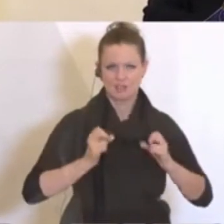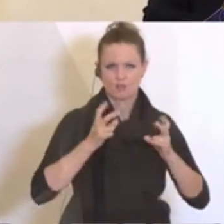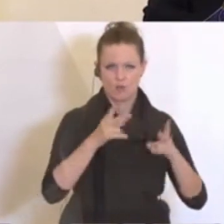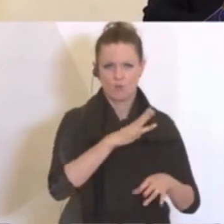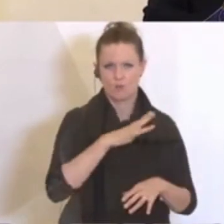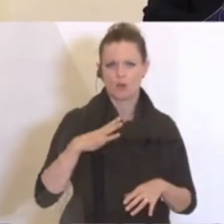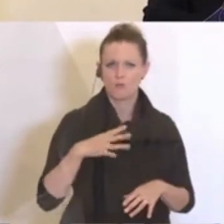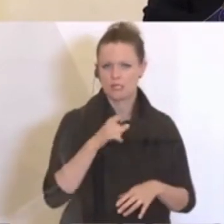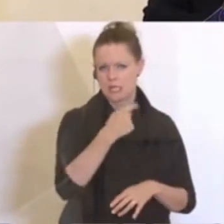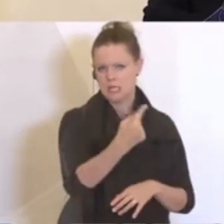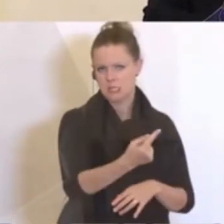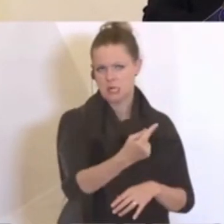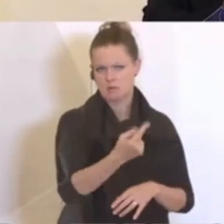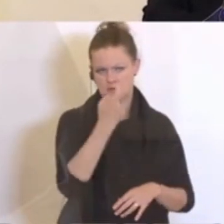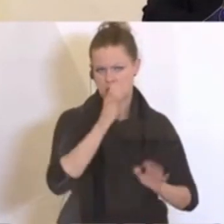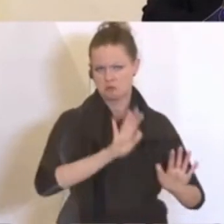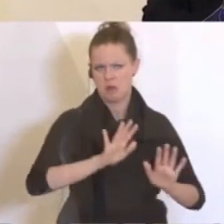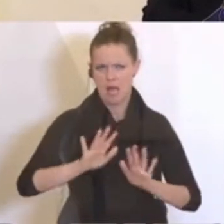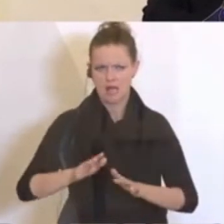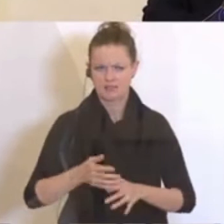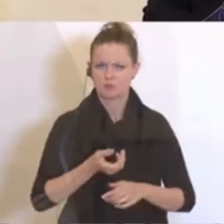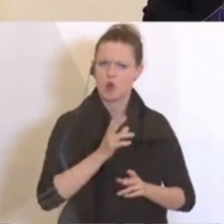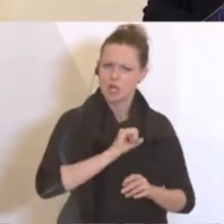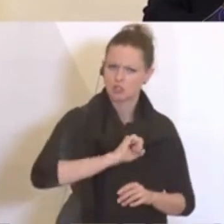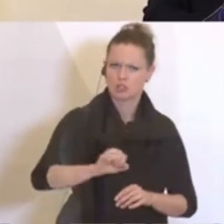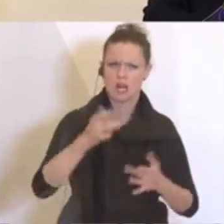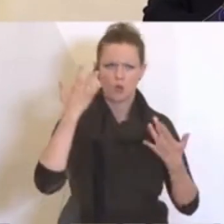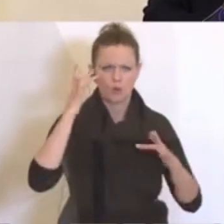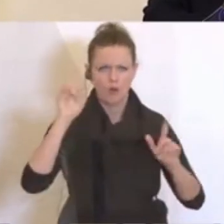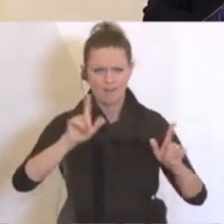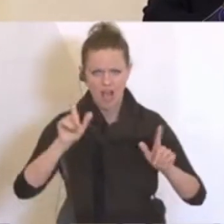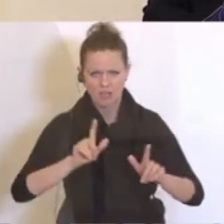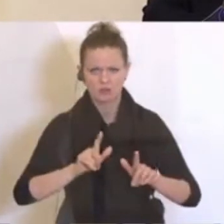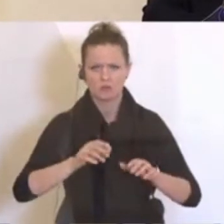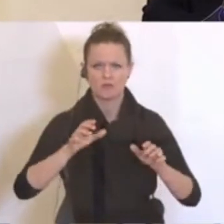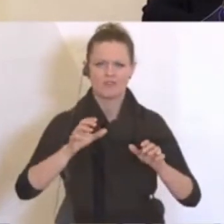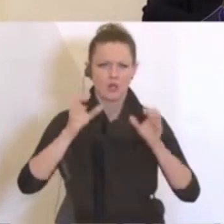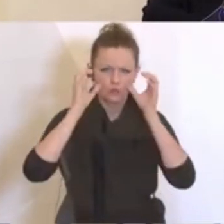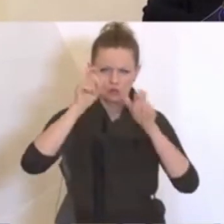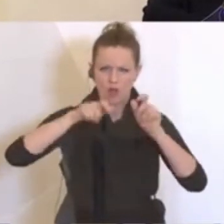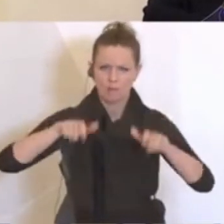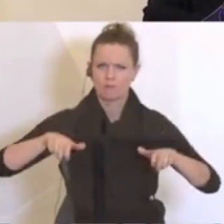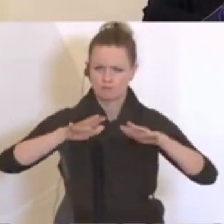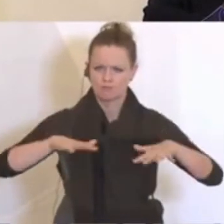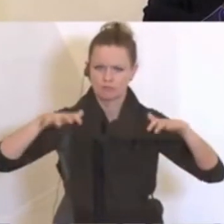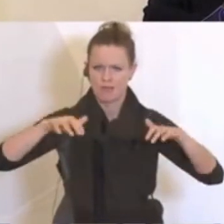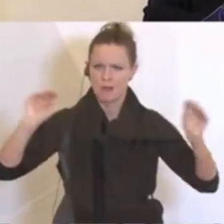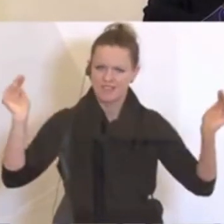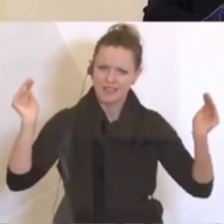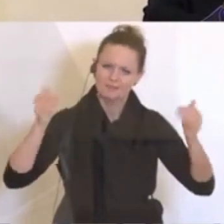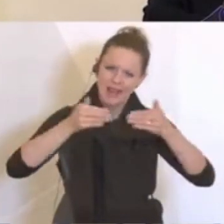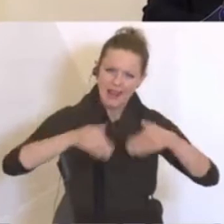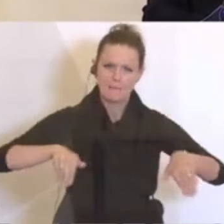langsam, also der fordert, dass man Kulturveranstaltungen mit begrenztem Publikum jetzt schneller wieder öffnet oder